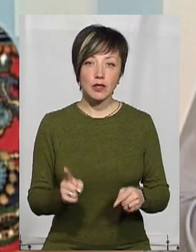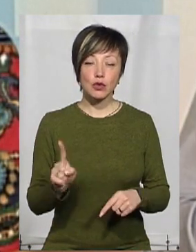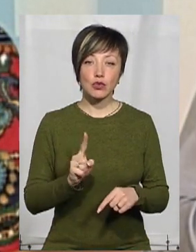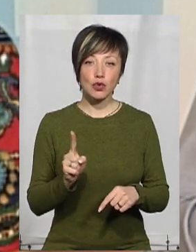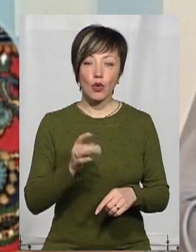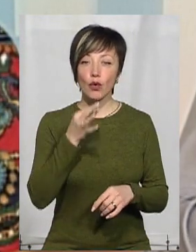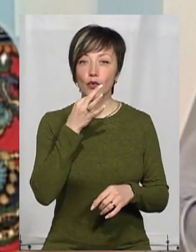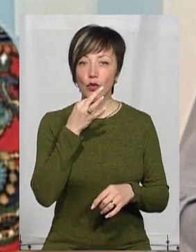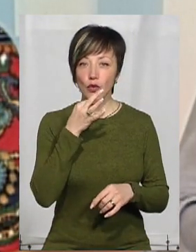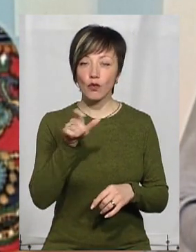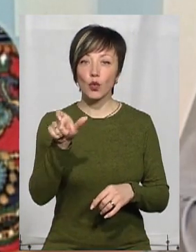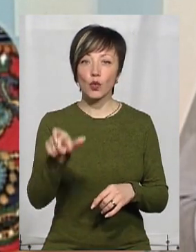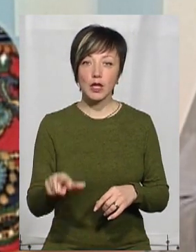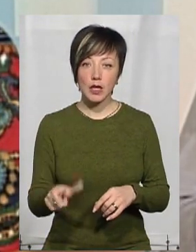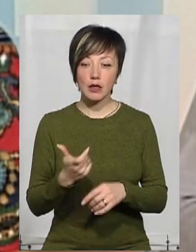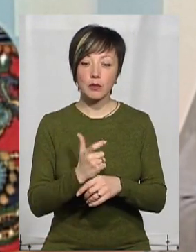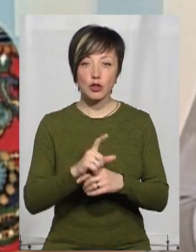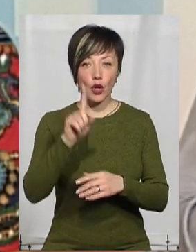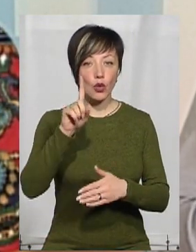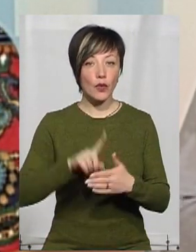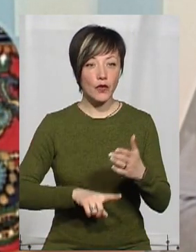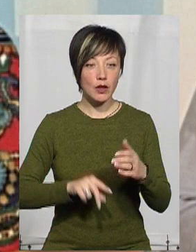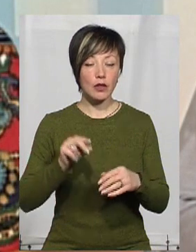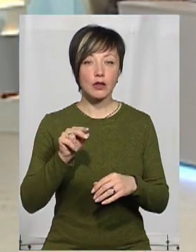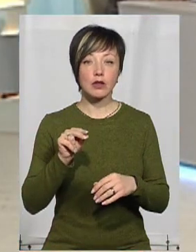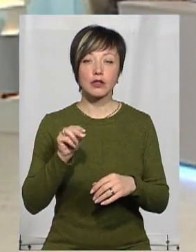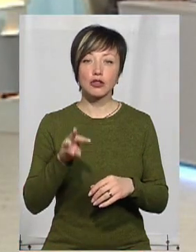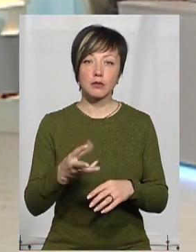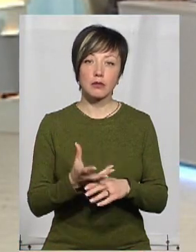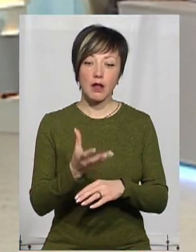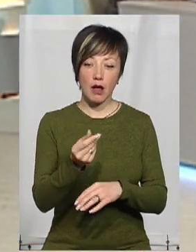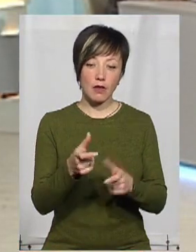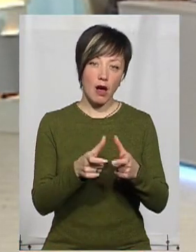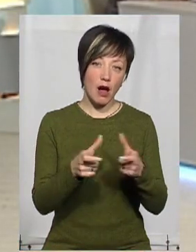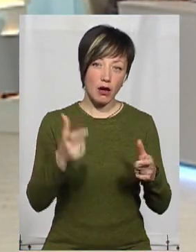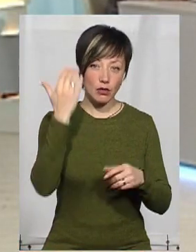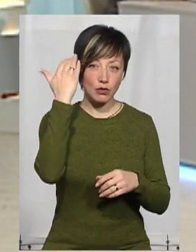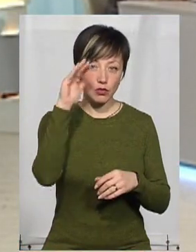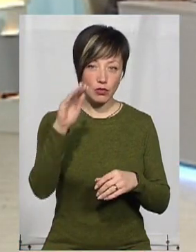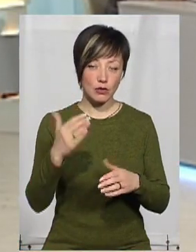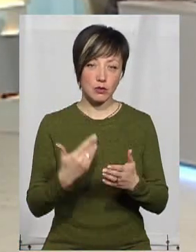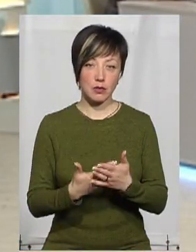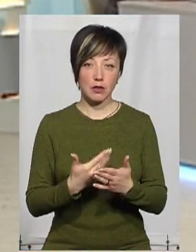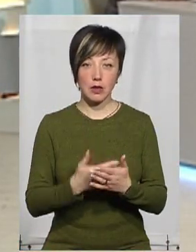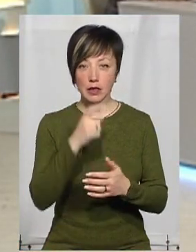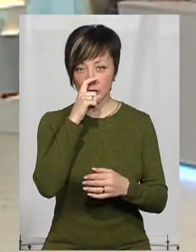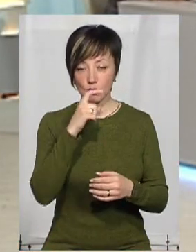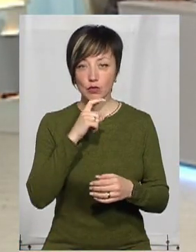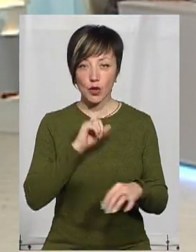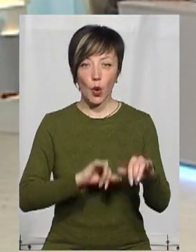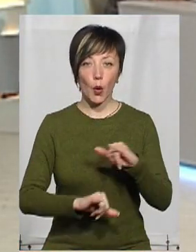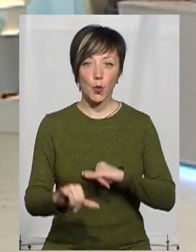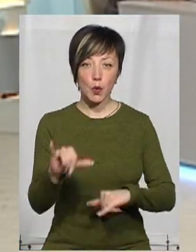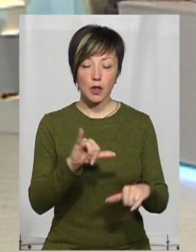що в людини більше довіра, чим сплачувати це на картку якусь виставлену, чи незрозуміло,